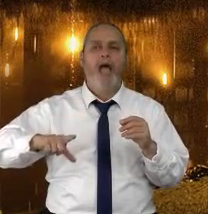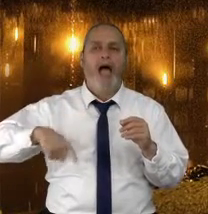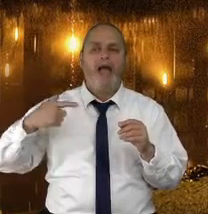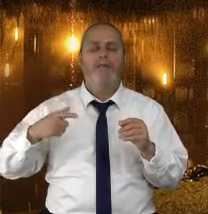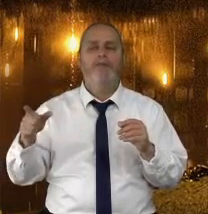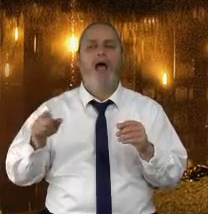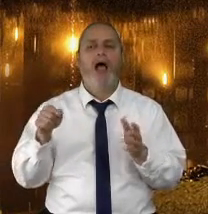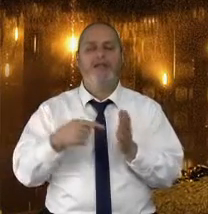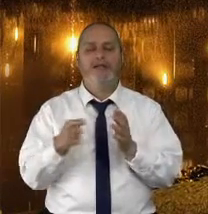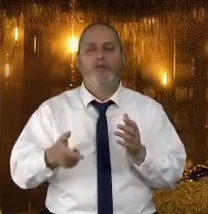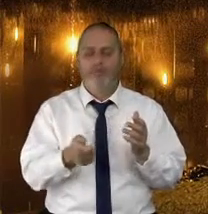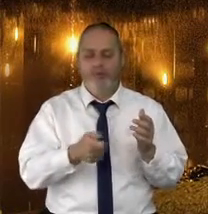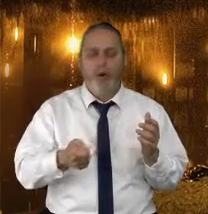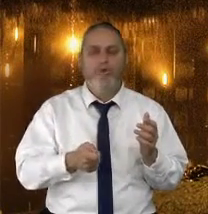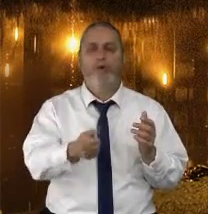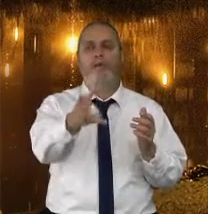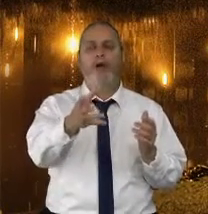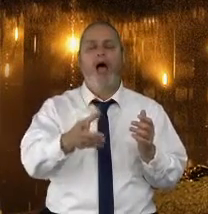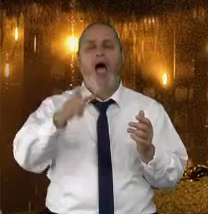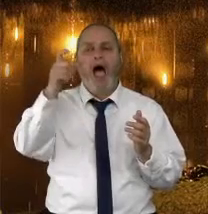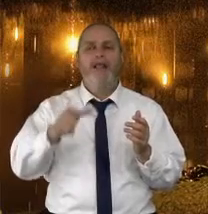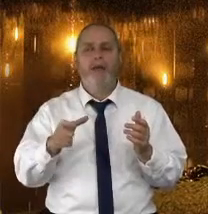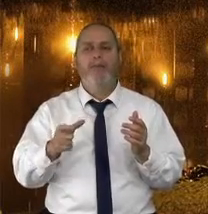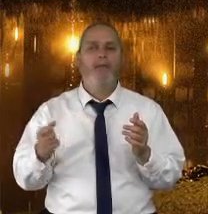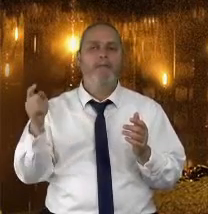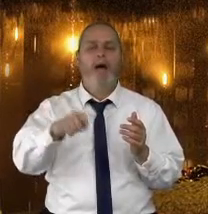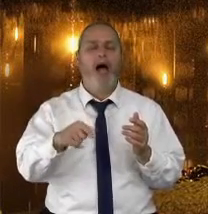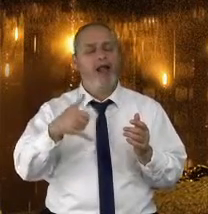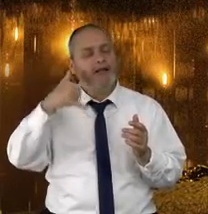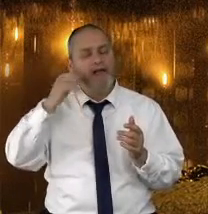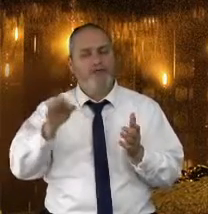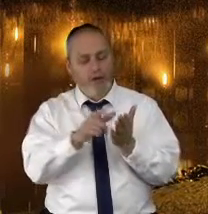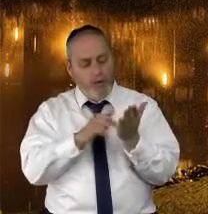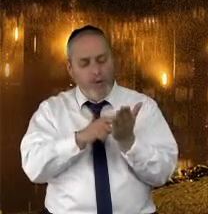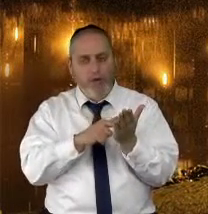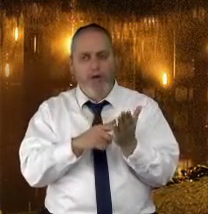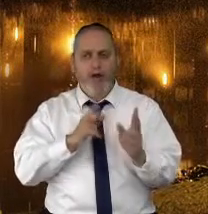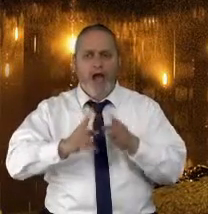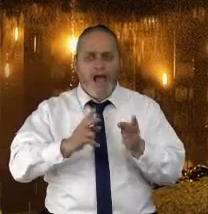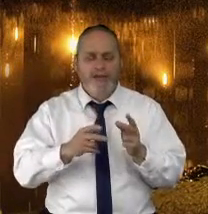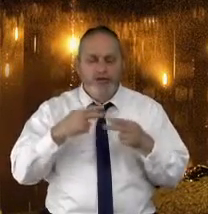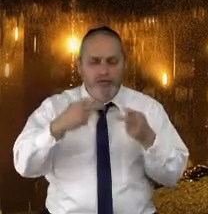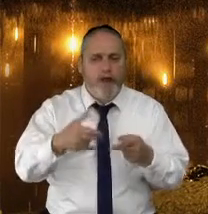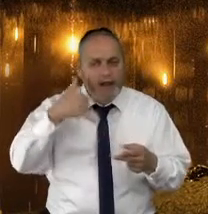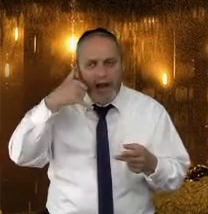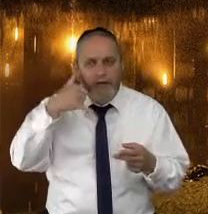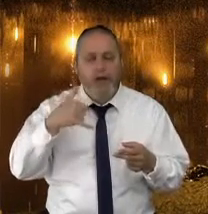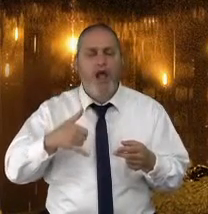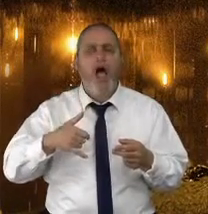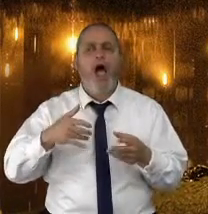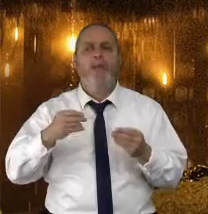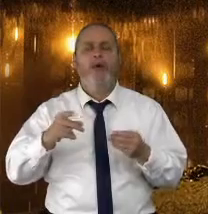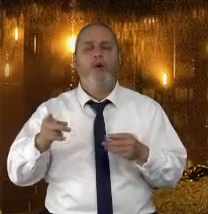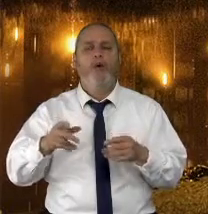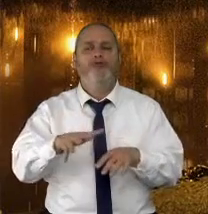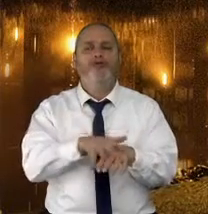שליחת הודעות. אדם נמצא סיב הטלפון ולא פעם רץ להם את הטלפון. לא פעם ישנה